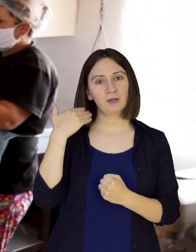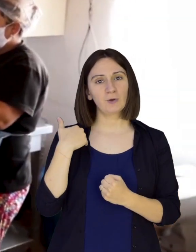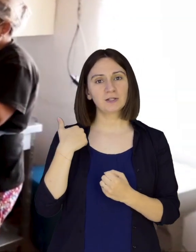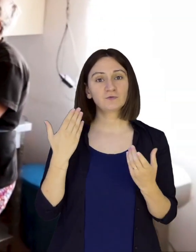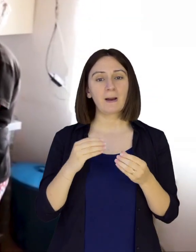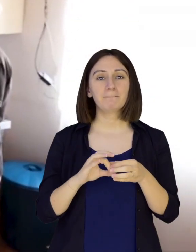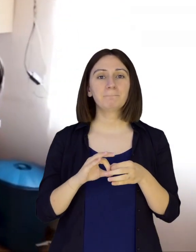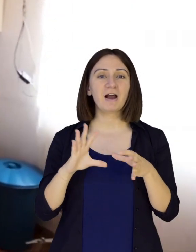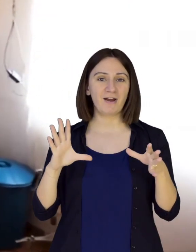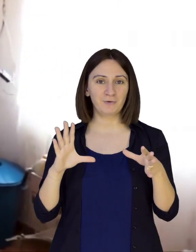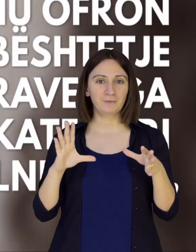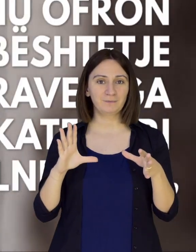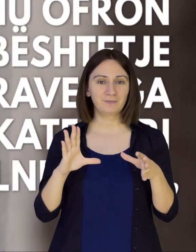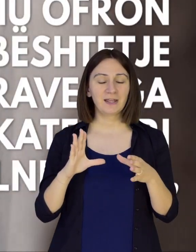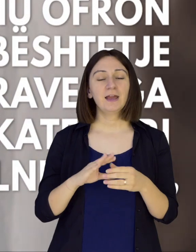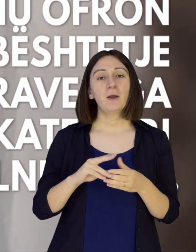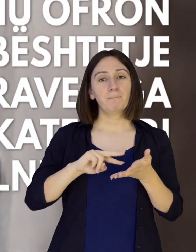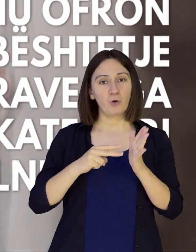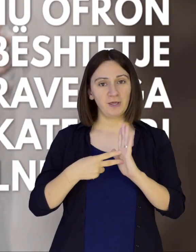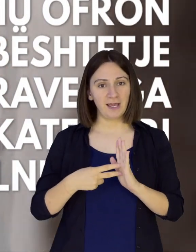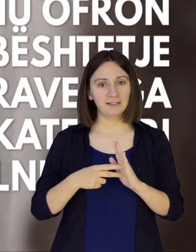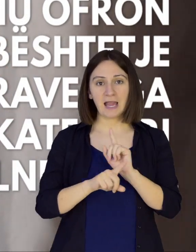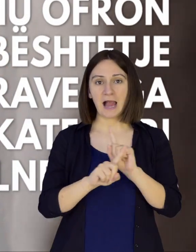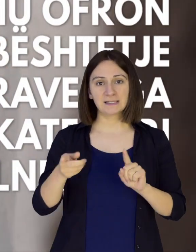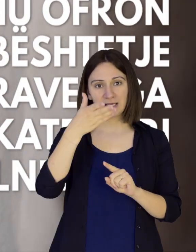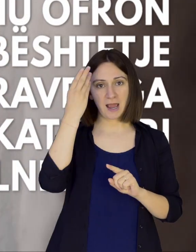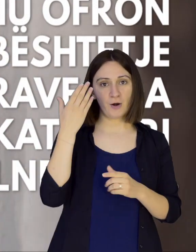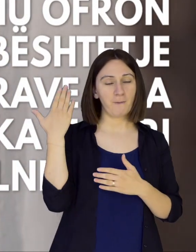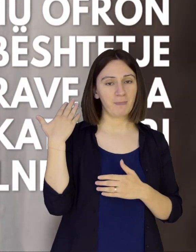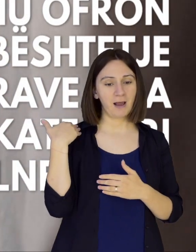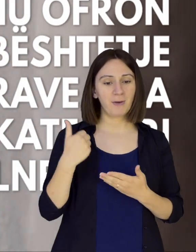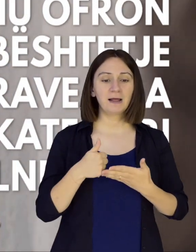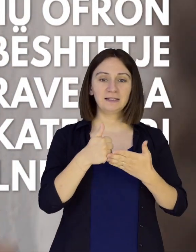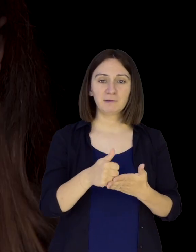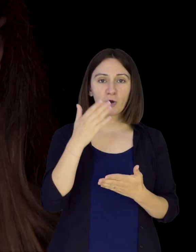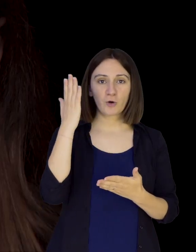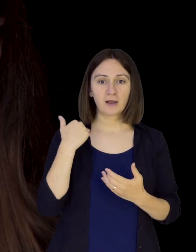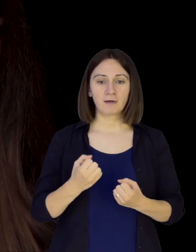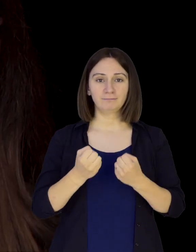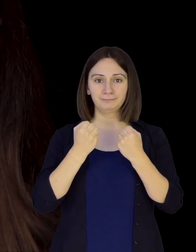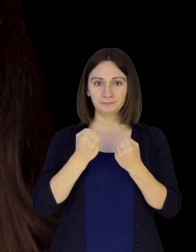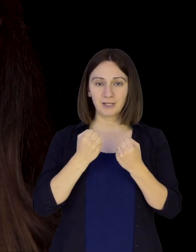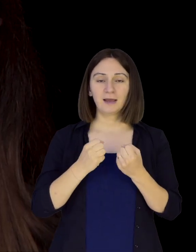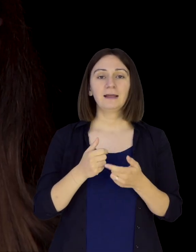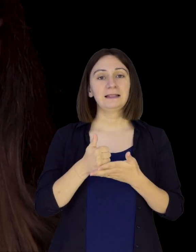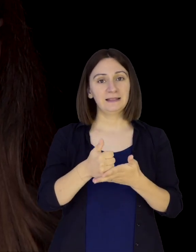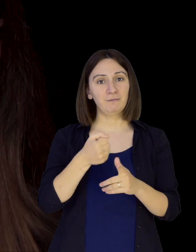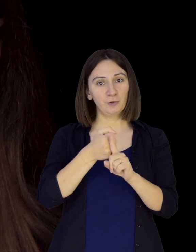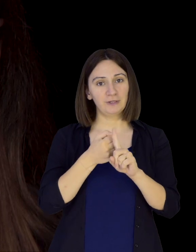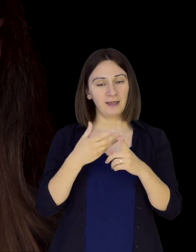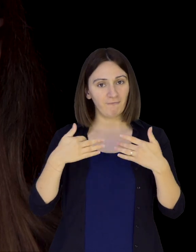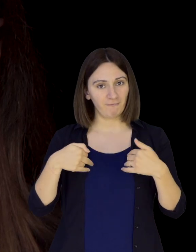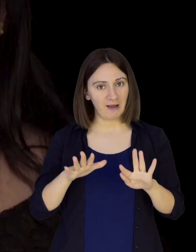gruas do të thot pavarësit e saj. Programi ju ofronë pështetje grave nga kategori vulnerabël, aftësim profesional në